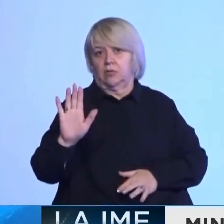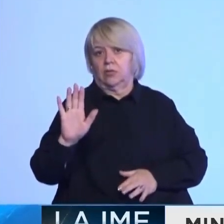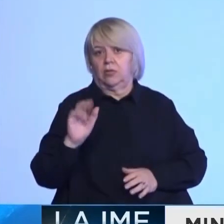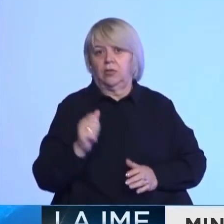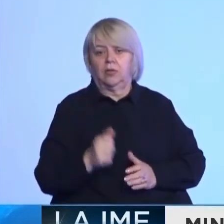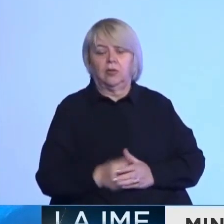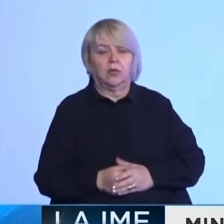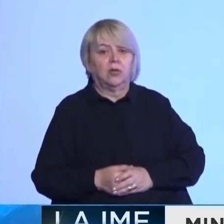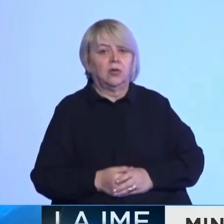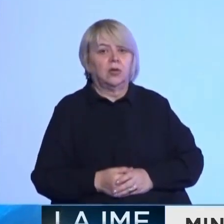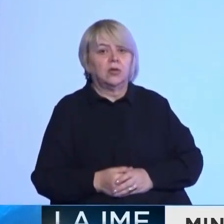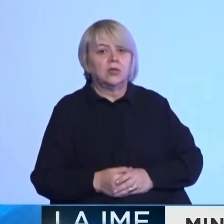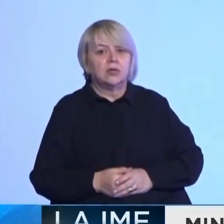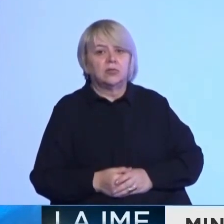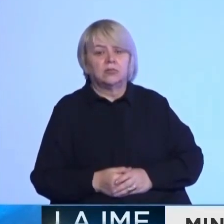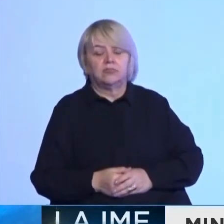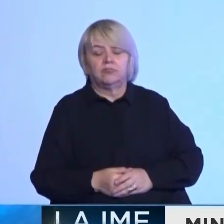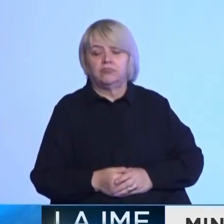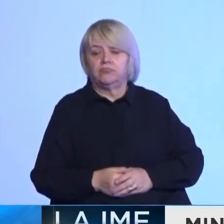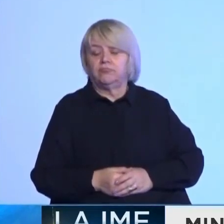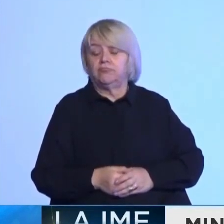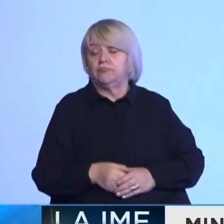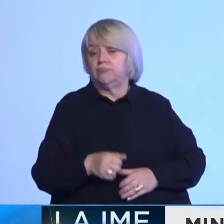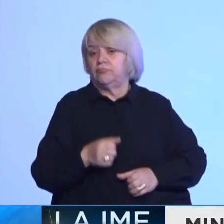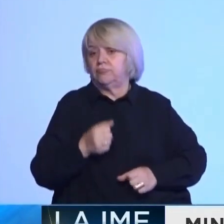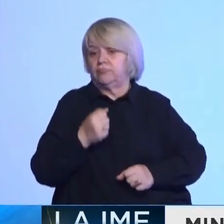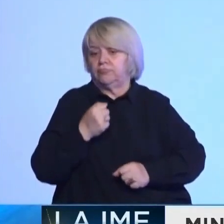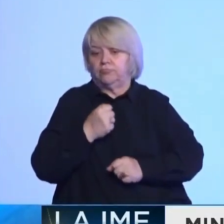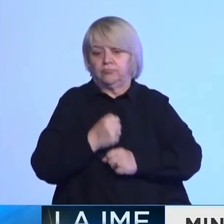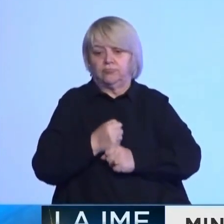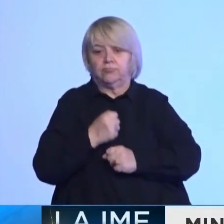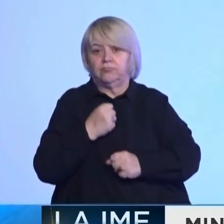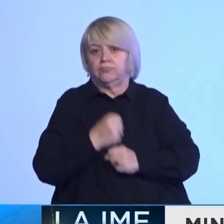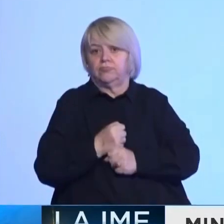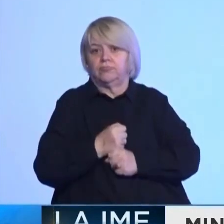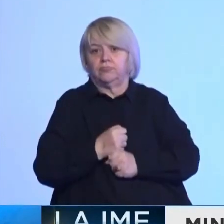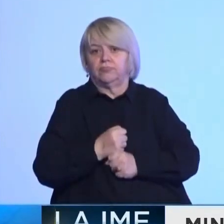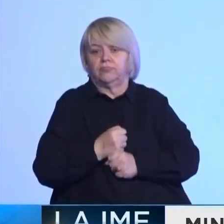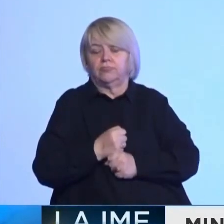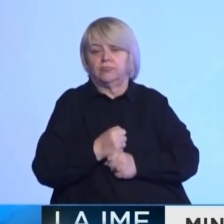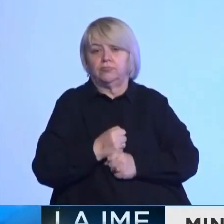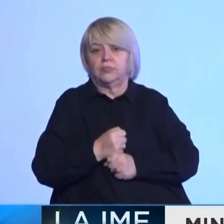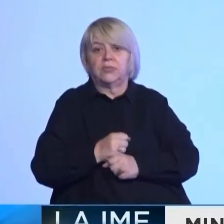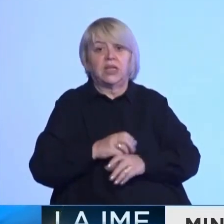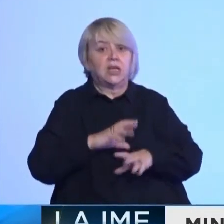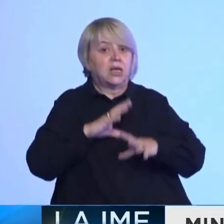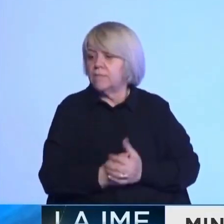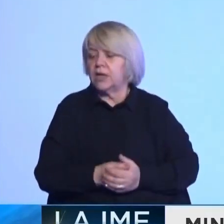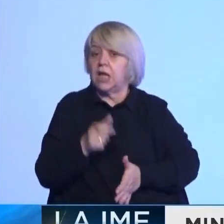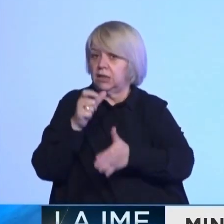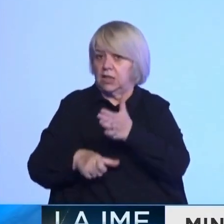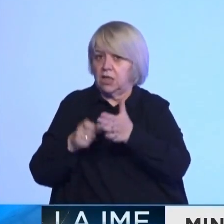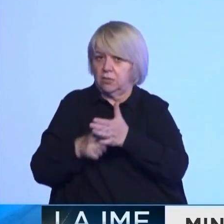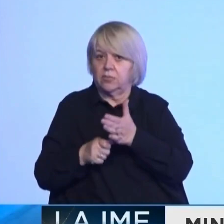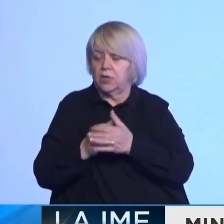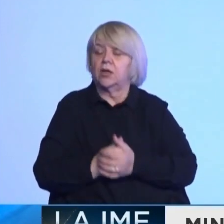Ministrën Poljak shforë që mbështetjen e Polonis për Kosovën edhe për antarësim në